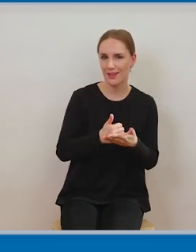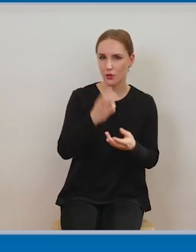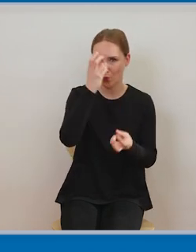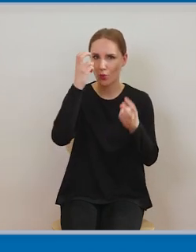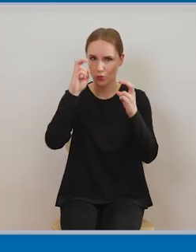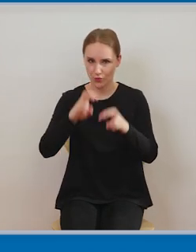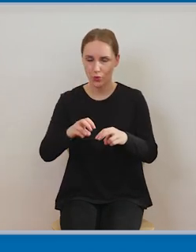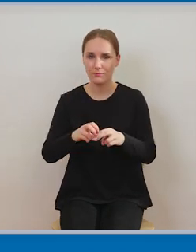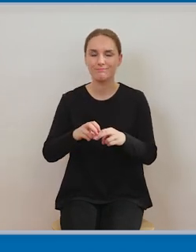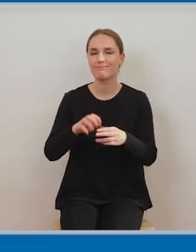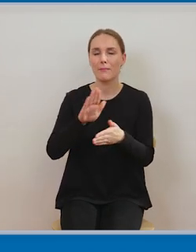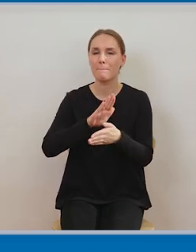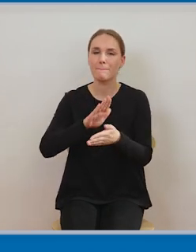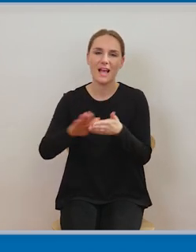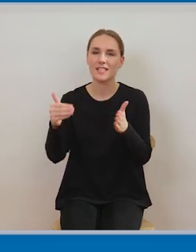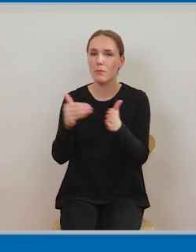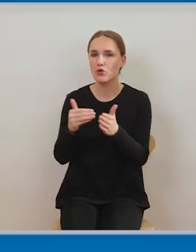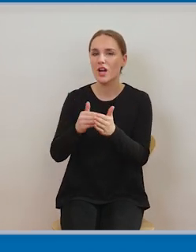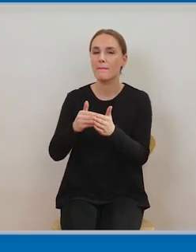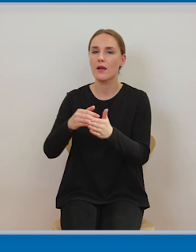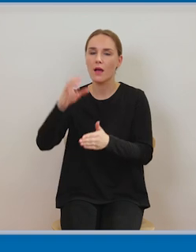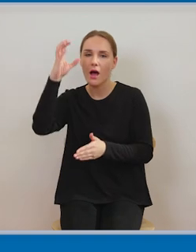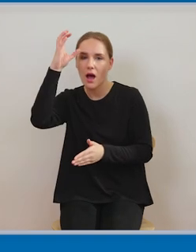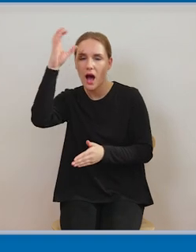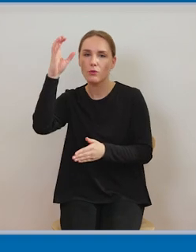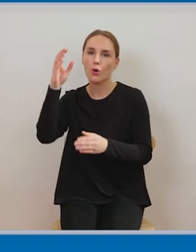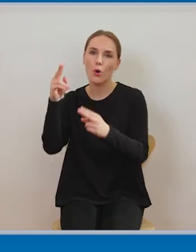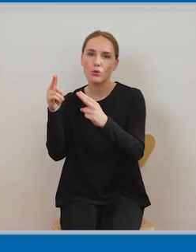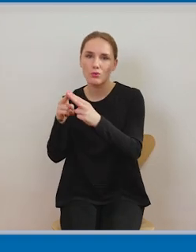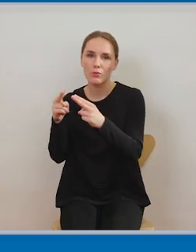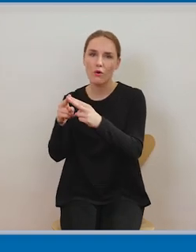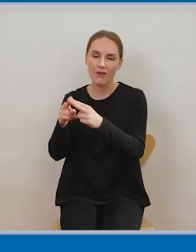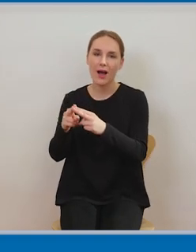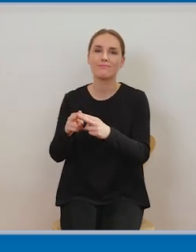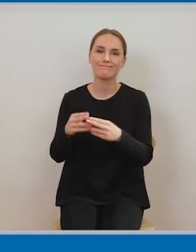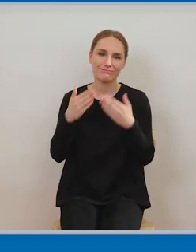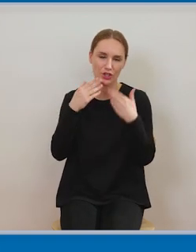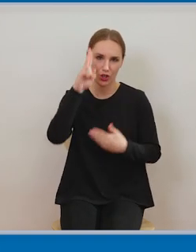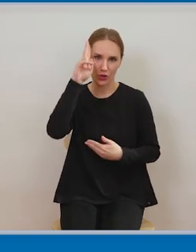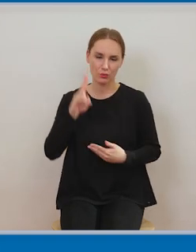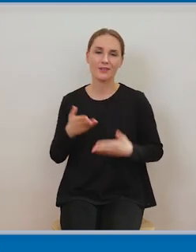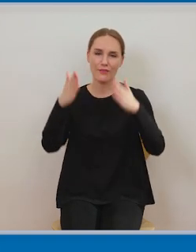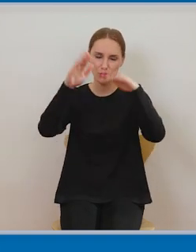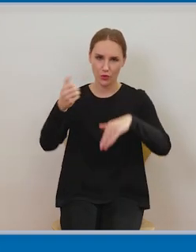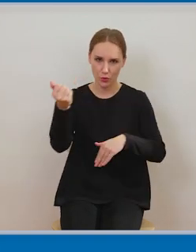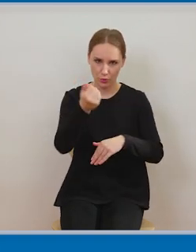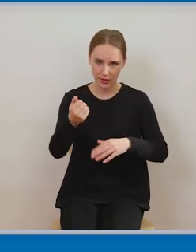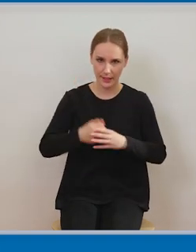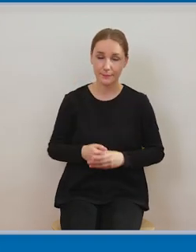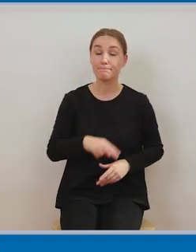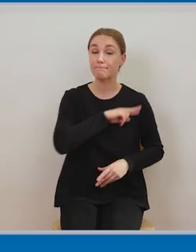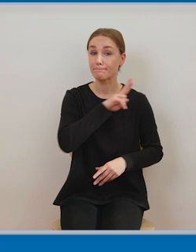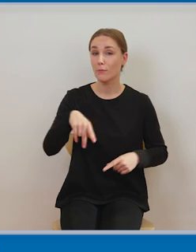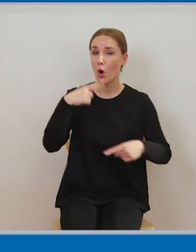omawiać wybrane najważniejsze przepisy polskiej ustawy o prawie autorskim i prawach pokrewnych. Te przepisy, które mają znaczenie właśnie dla